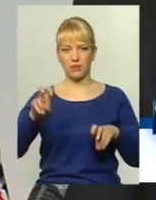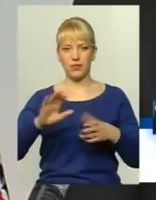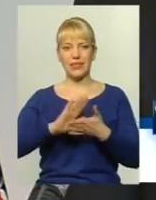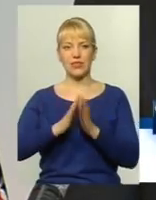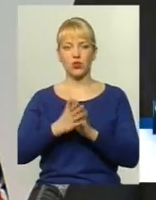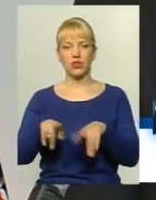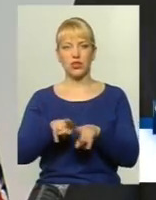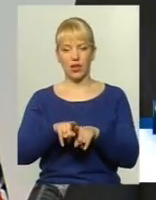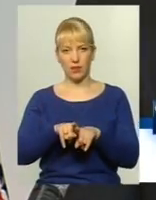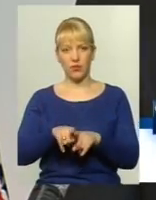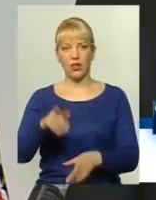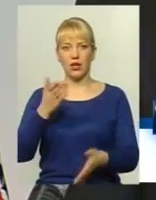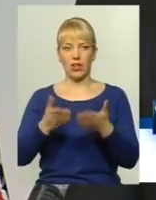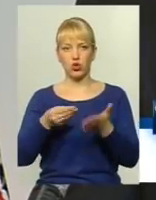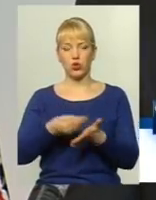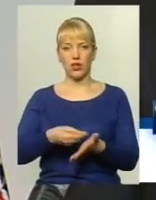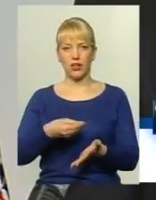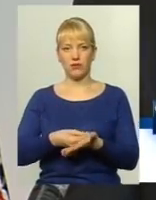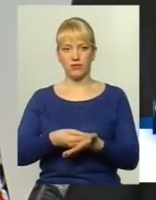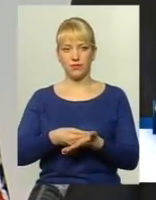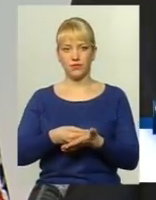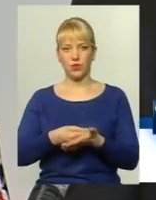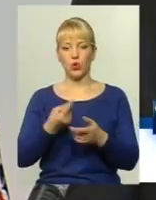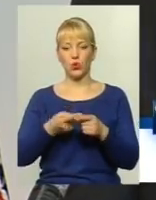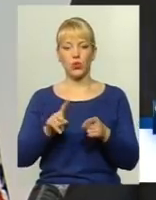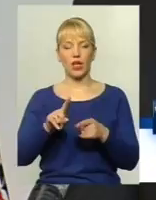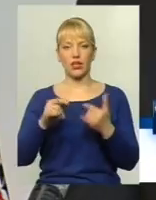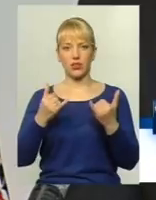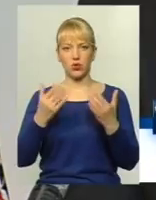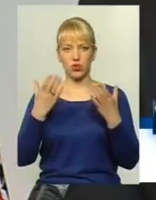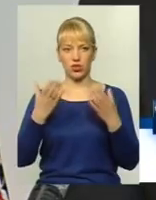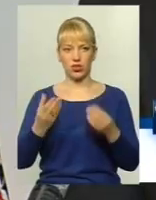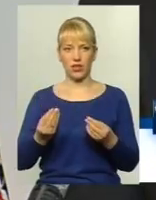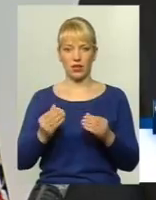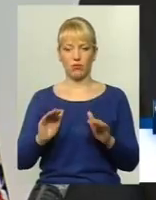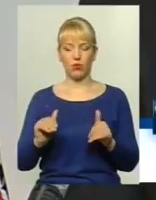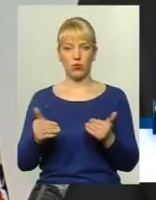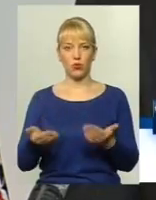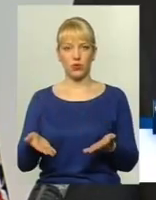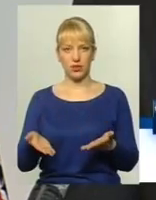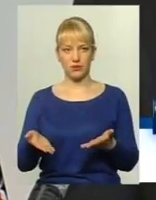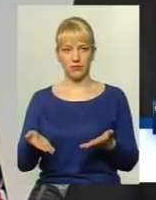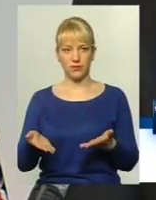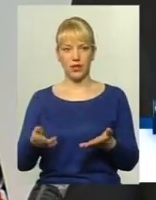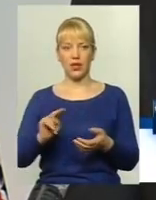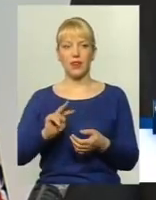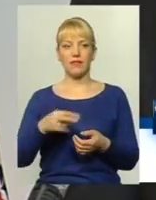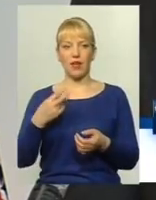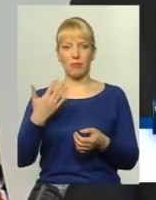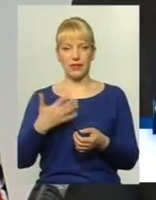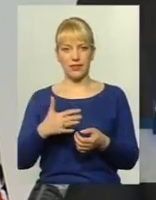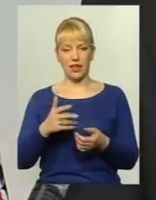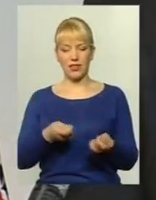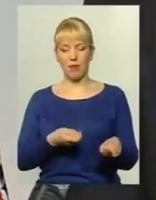стоїть таким чином. Якщо тариф, той, який на сьогоднішній день пропонується, 2,50 на